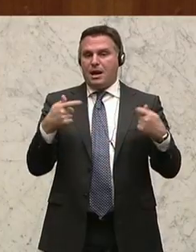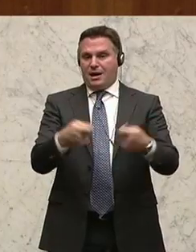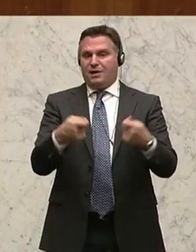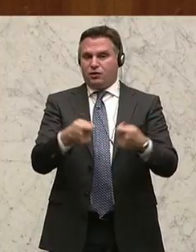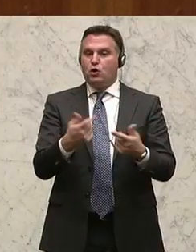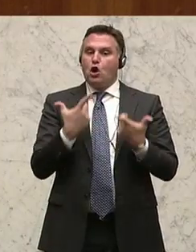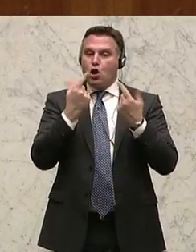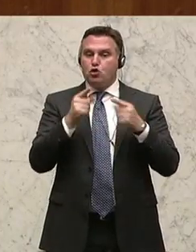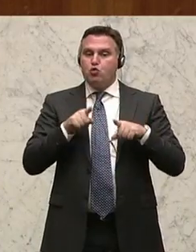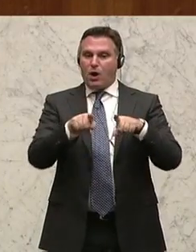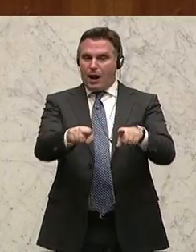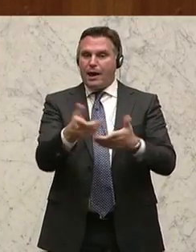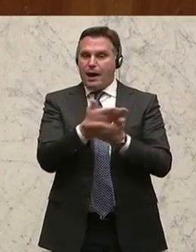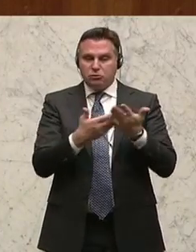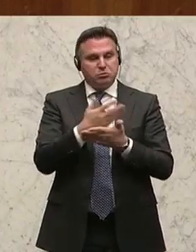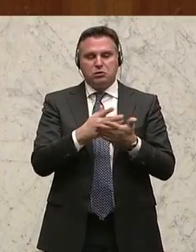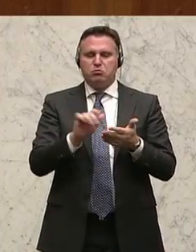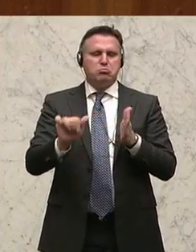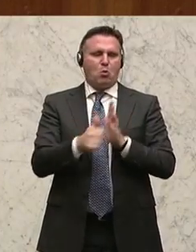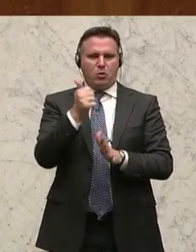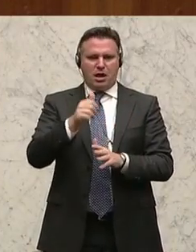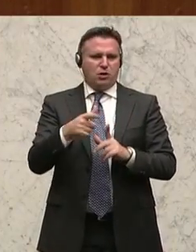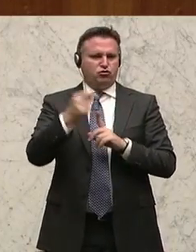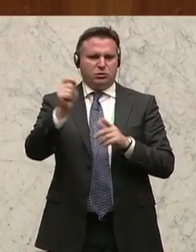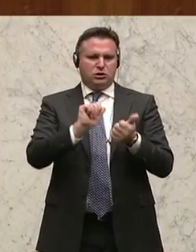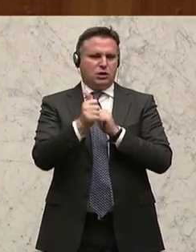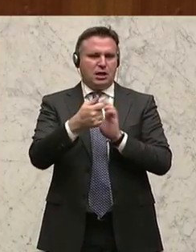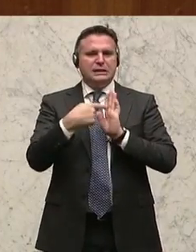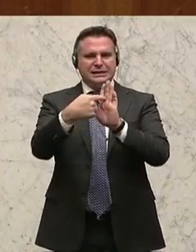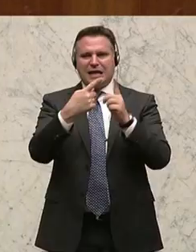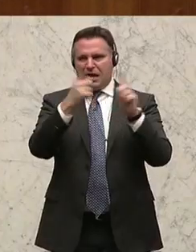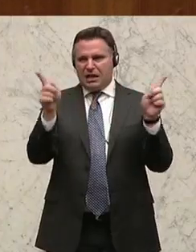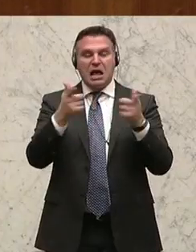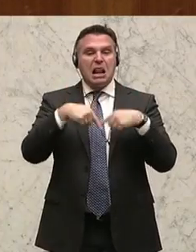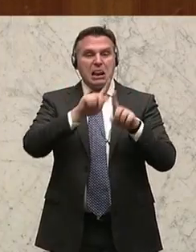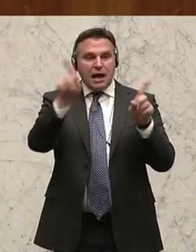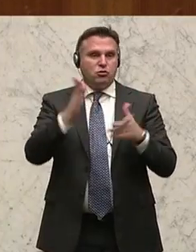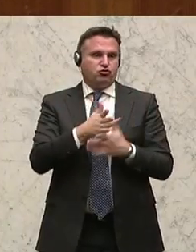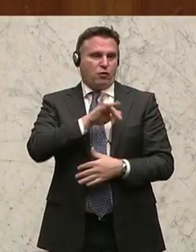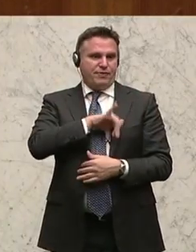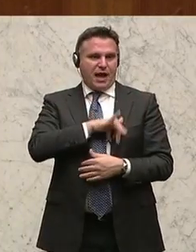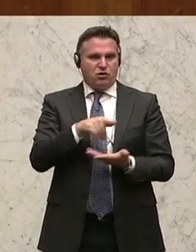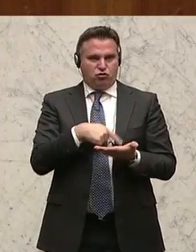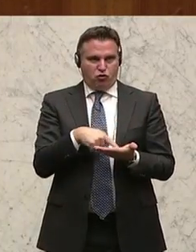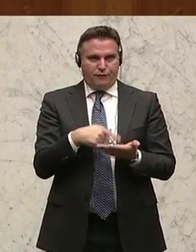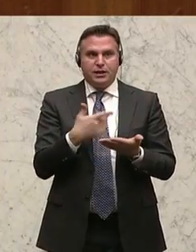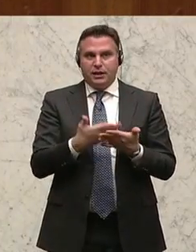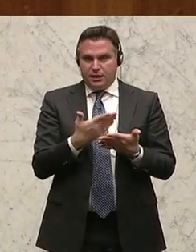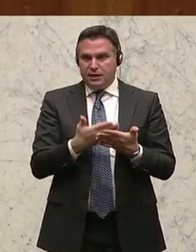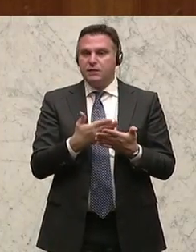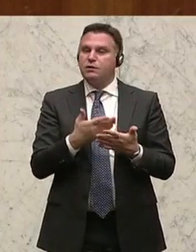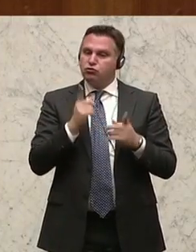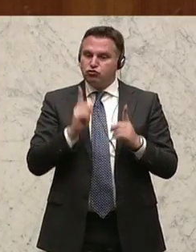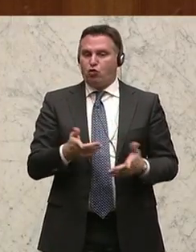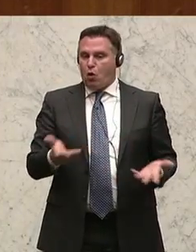in diese duale Ausbildung. Sie ist ein Vorzeigemodell. Und es beneiden uns viele Länder darum. Und deshalb sollten wir also auch auf dieser